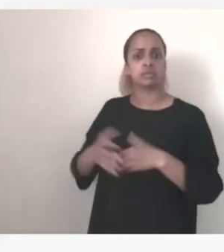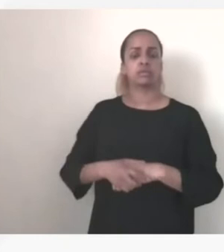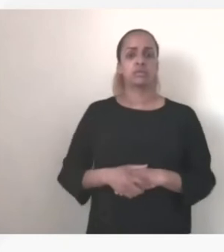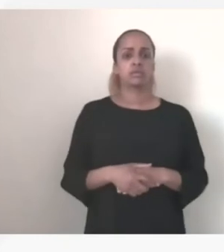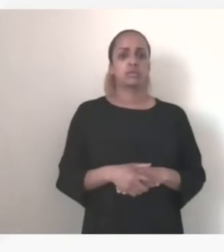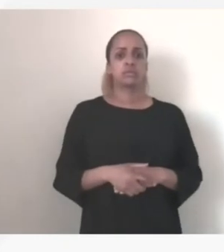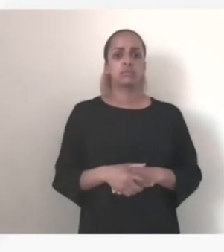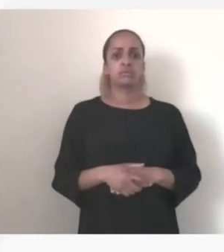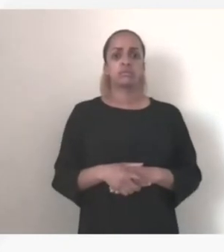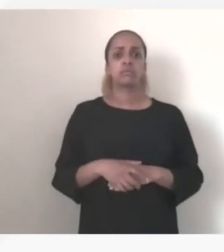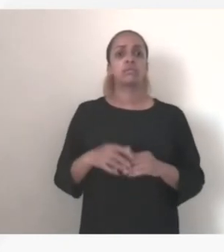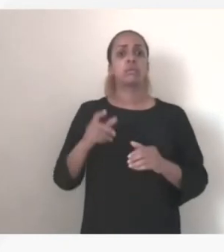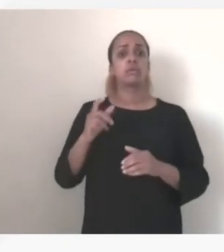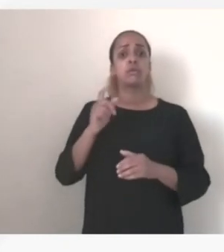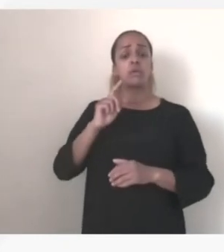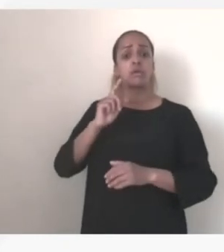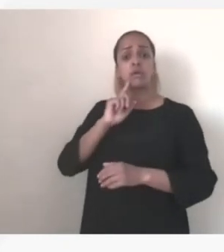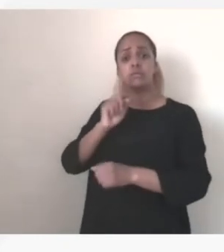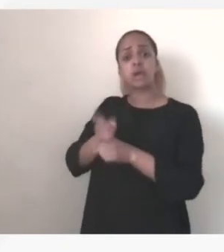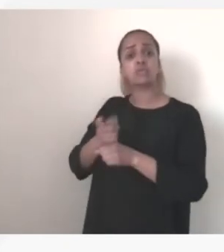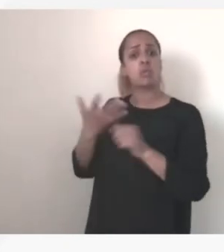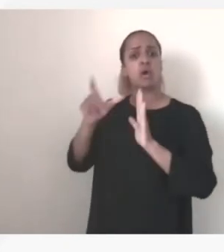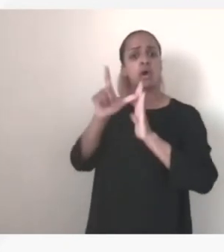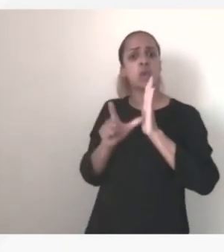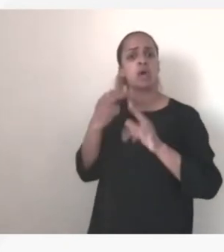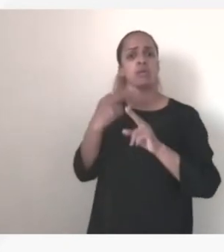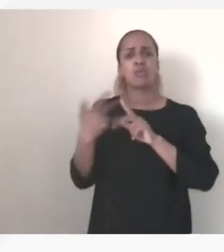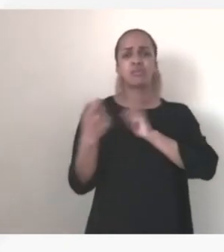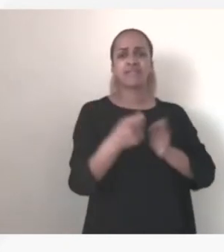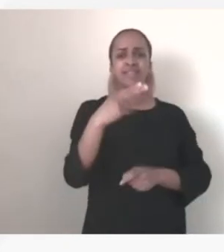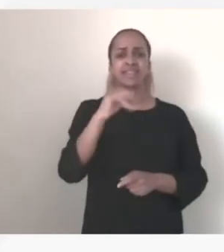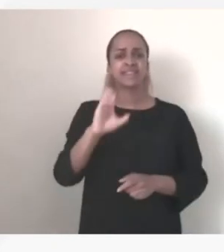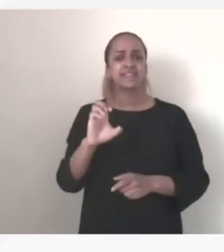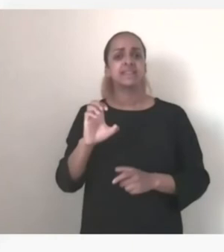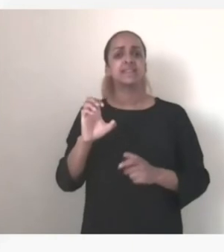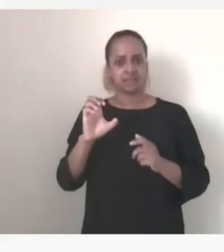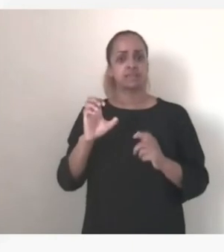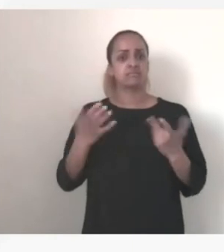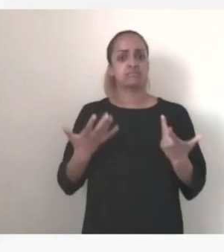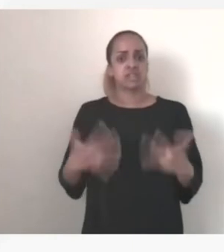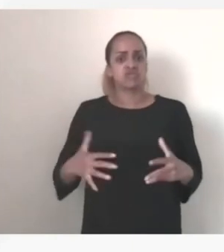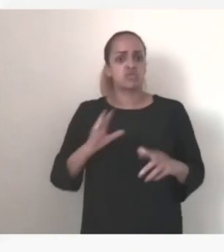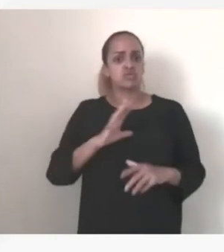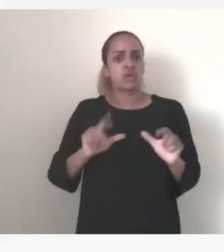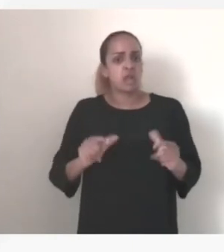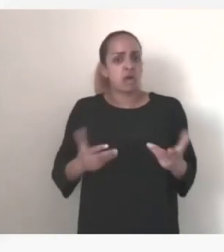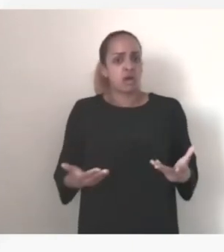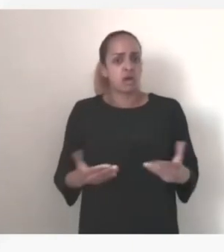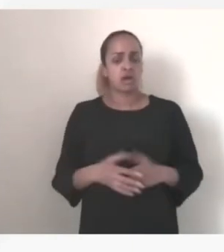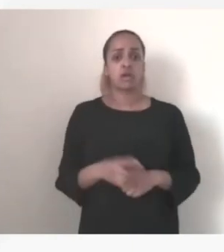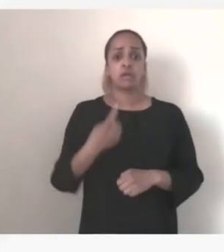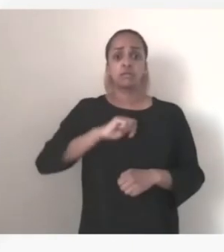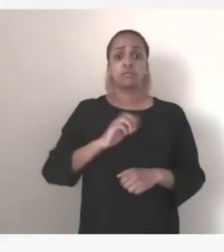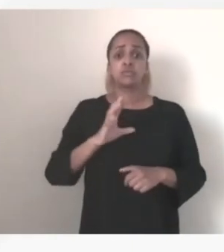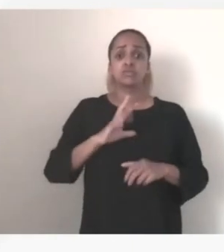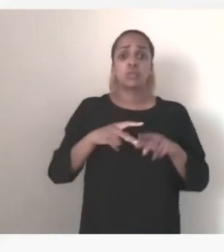Nice existante. Donc là, encore une fois, on a maintenant les outils et du reste, lorsqu'on a eu